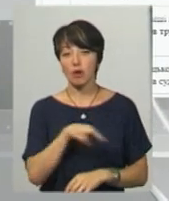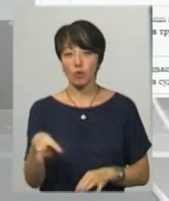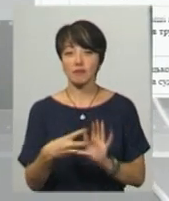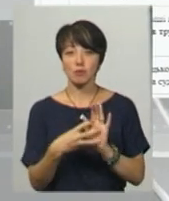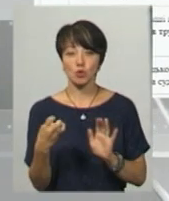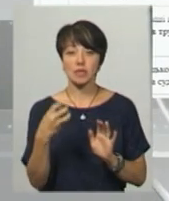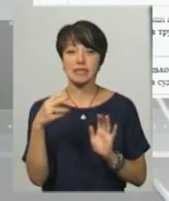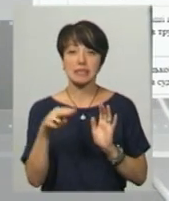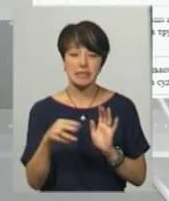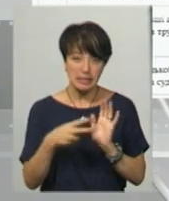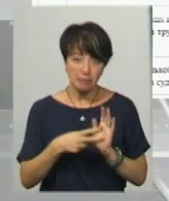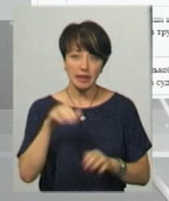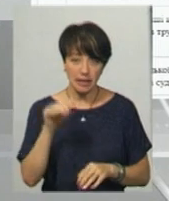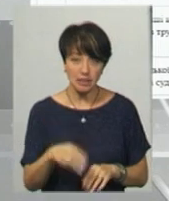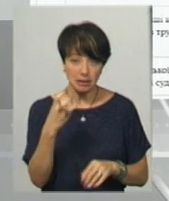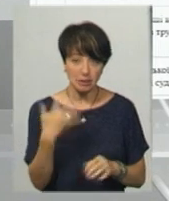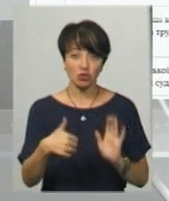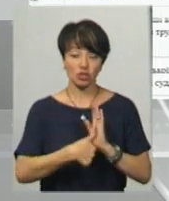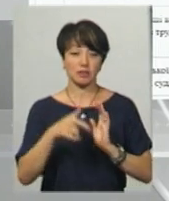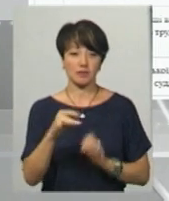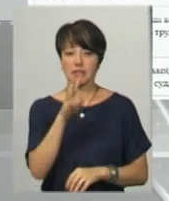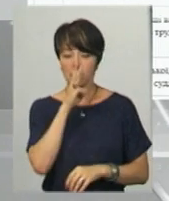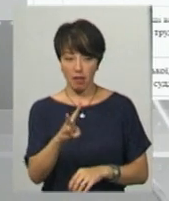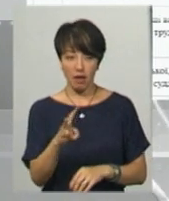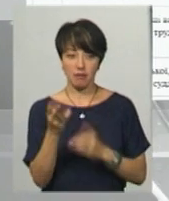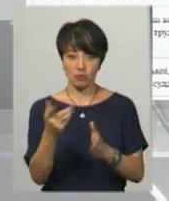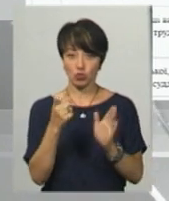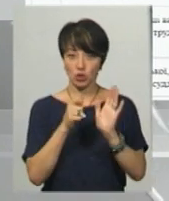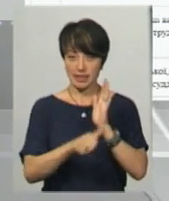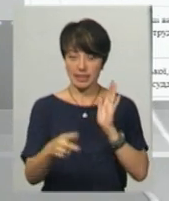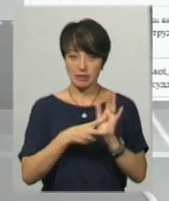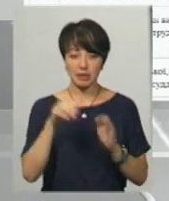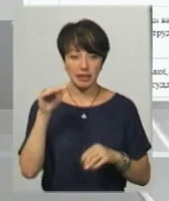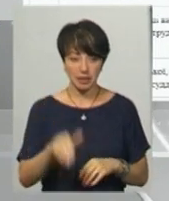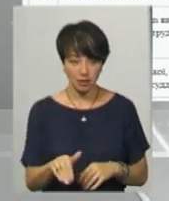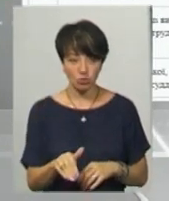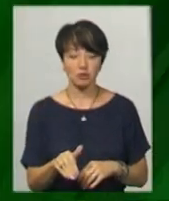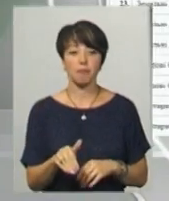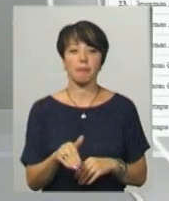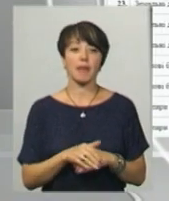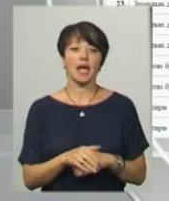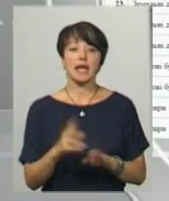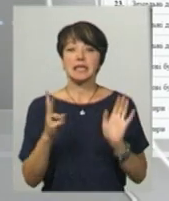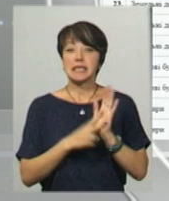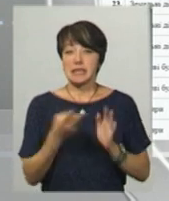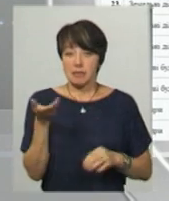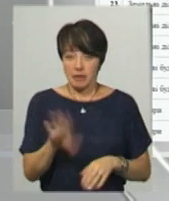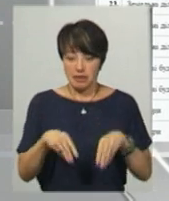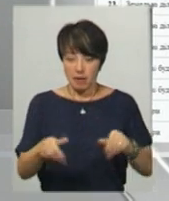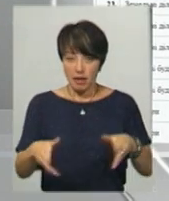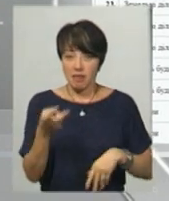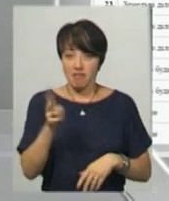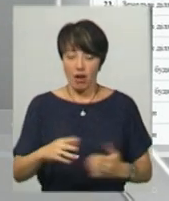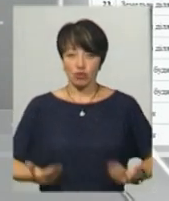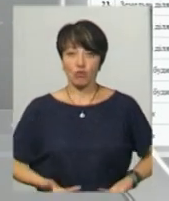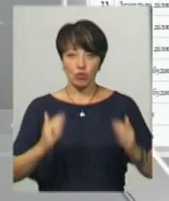807 тисяч 356 гривень. Заробітна плата – 167 тисяч 937 гривень. Сім земельних ділянок, два житлових